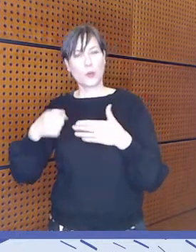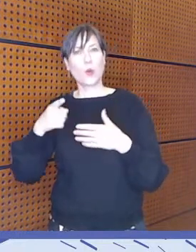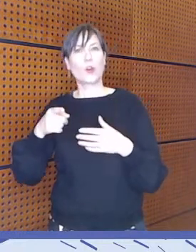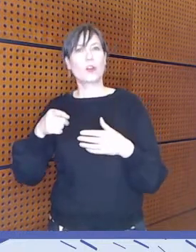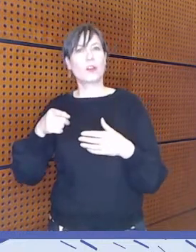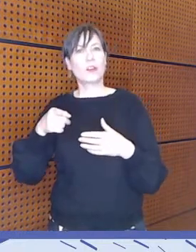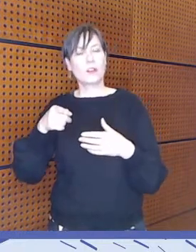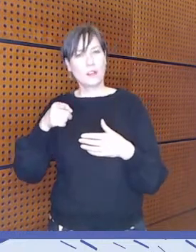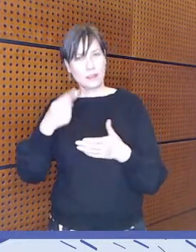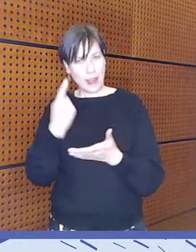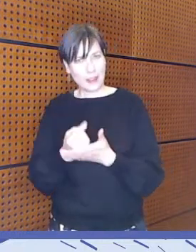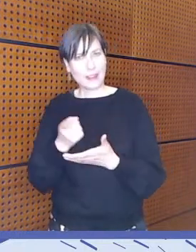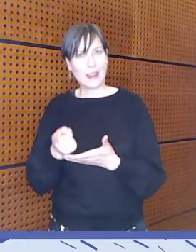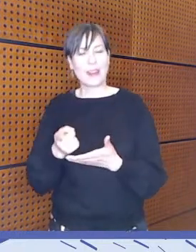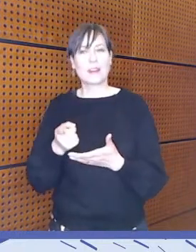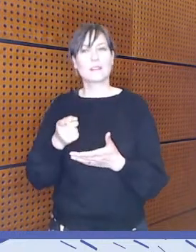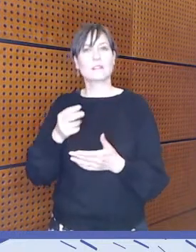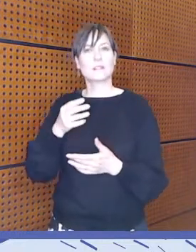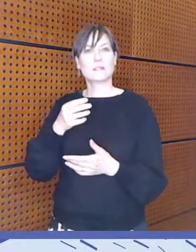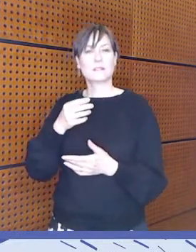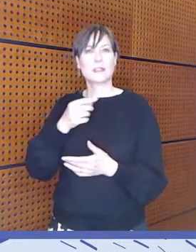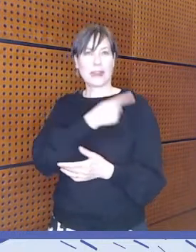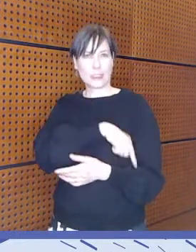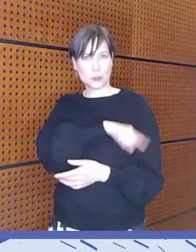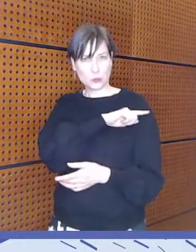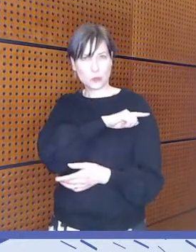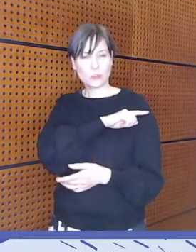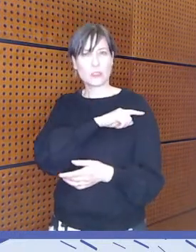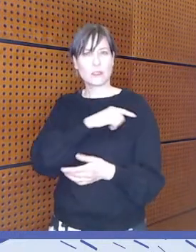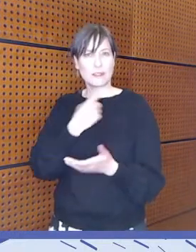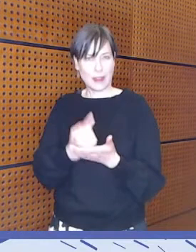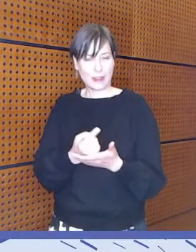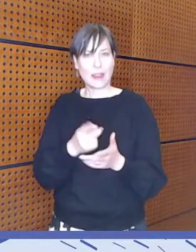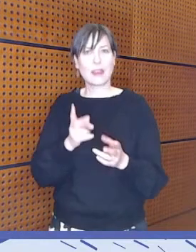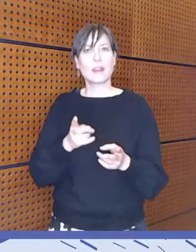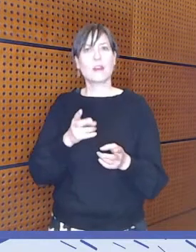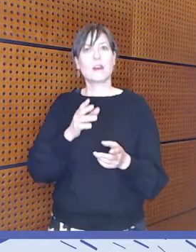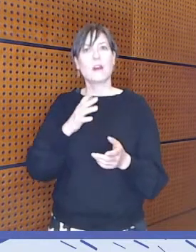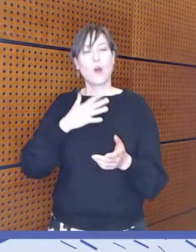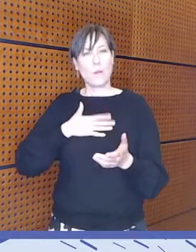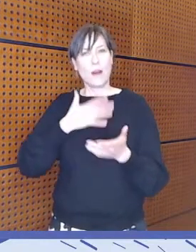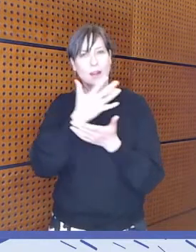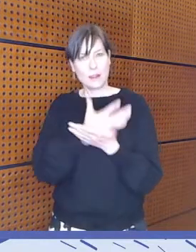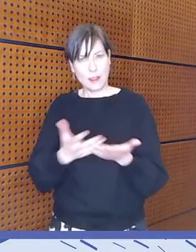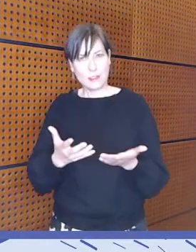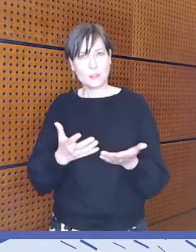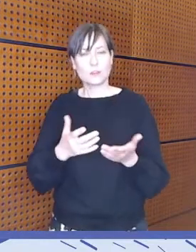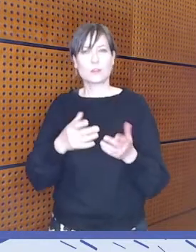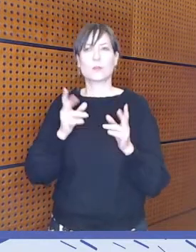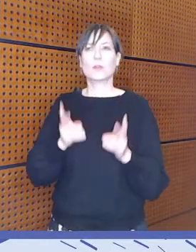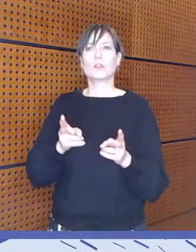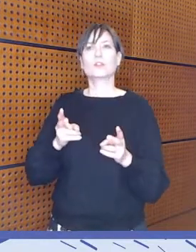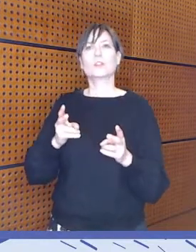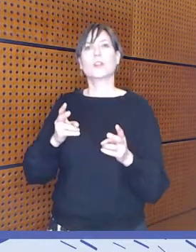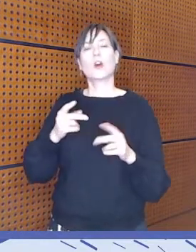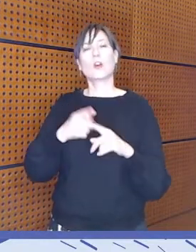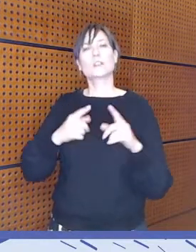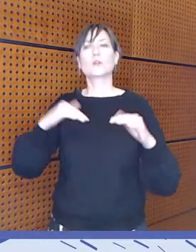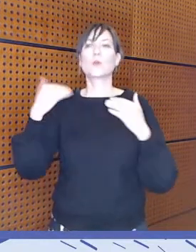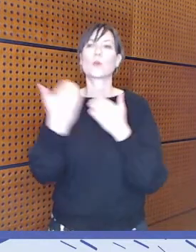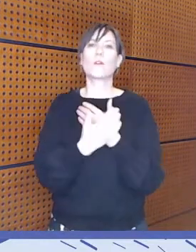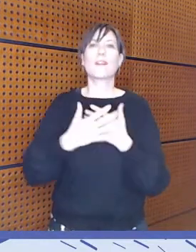resurssointi, omakielisyys ja myöskin tämmöinen turvallisen tilan luominen.